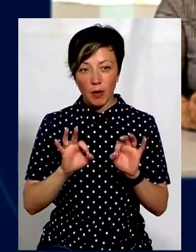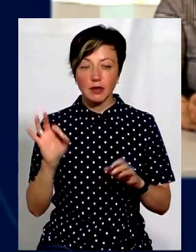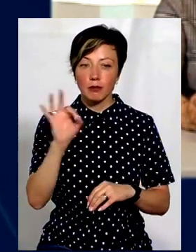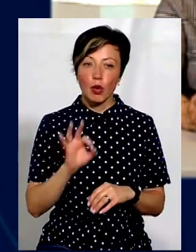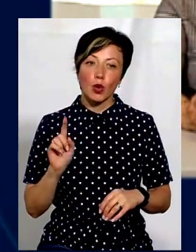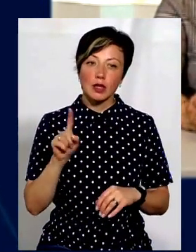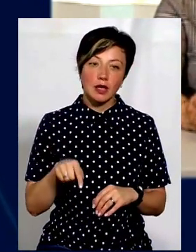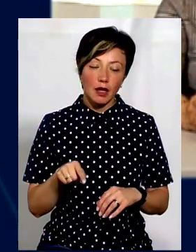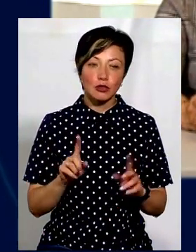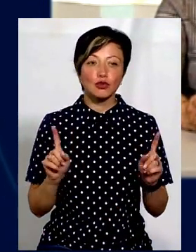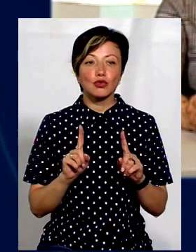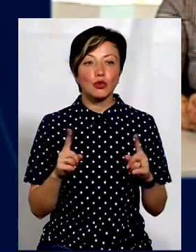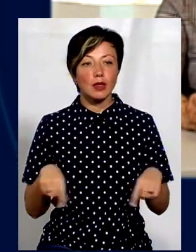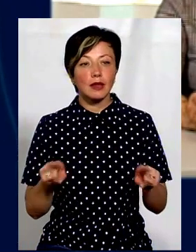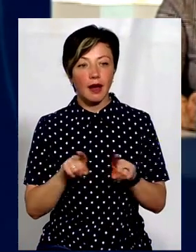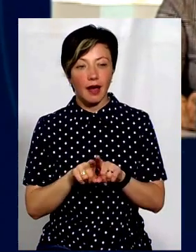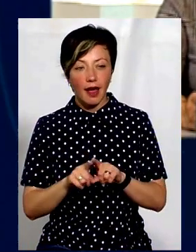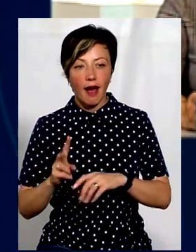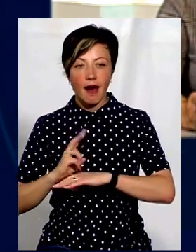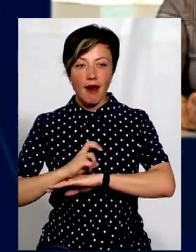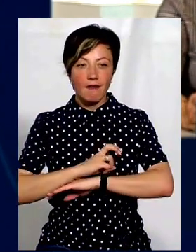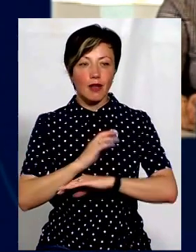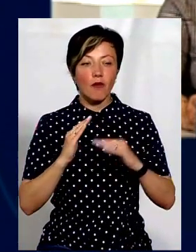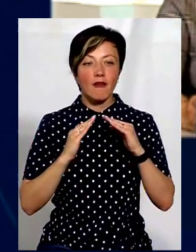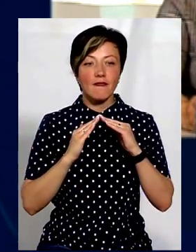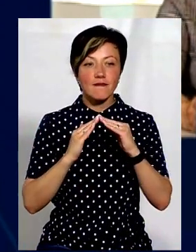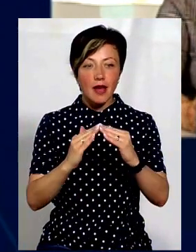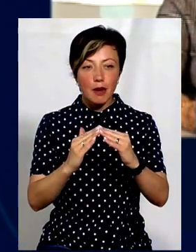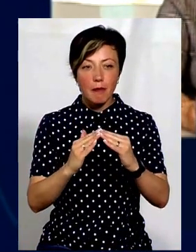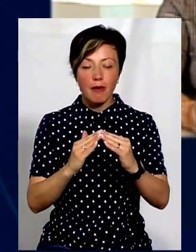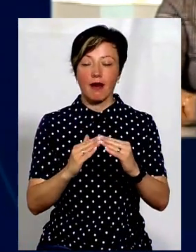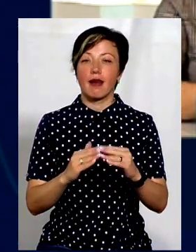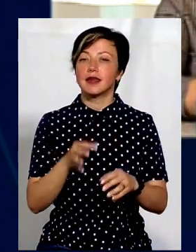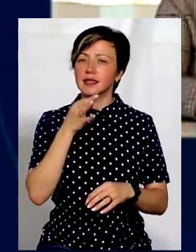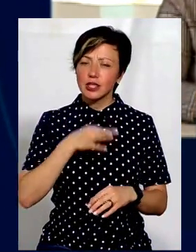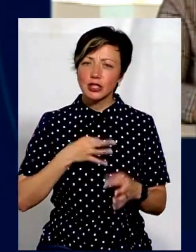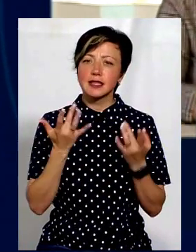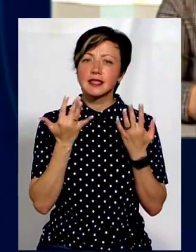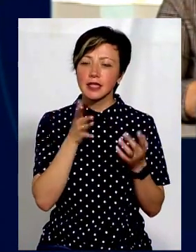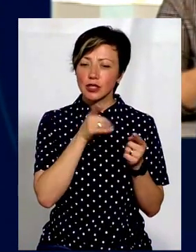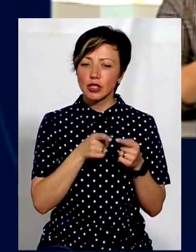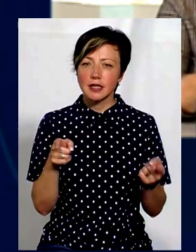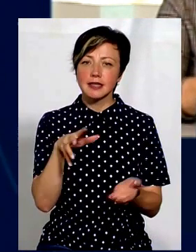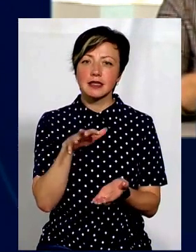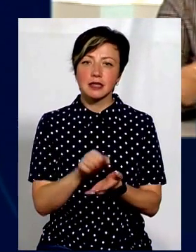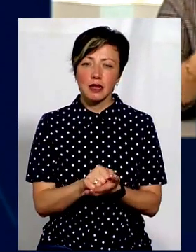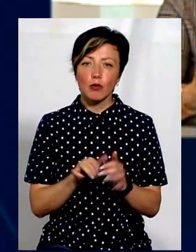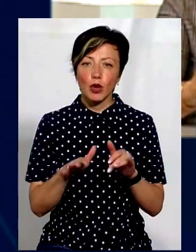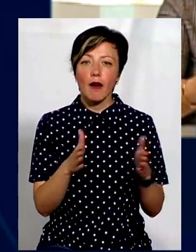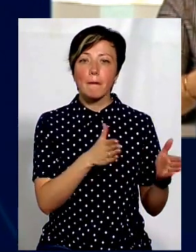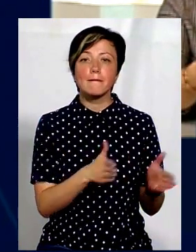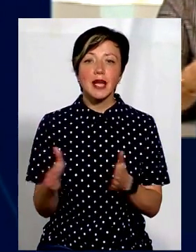про те, що таке равликова ферма. Скажіть, будь ласка, скільки часу зайняв процес